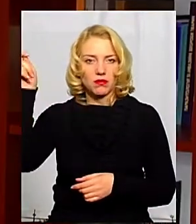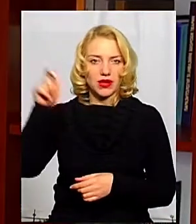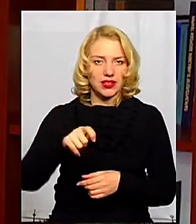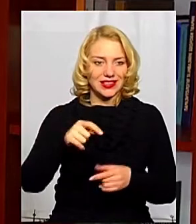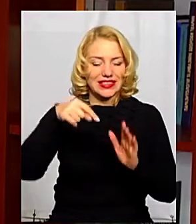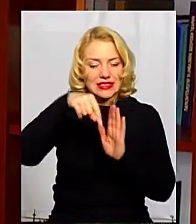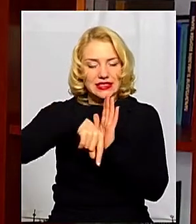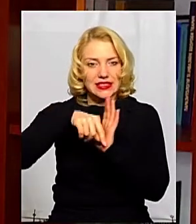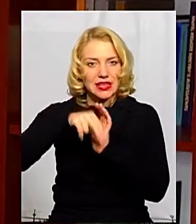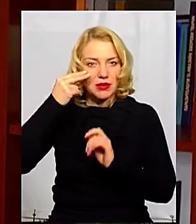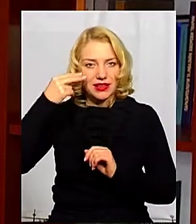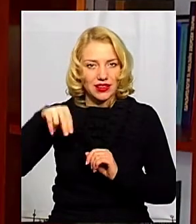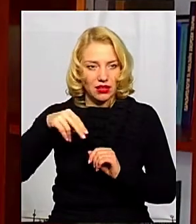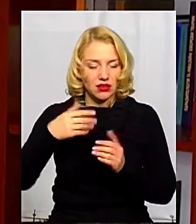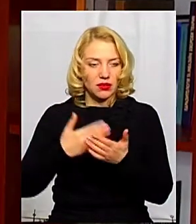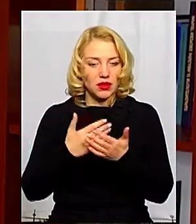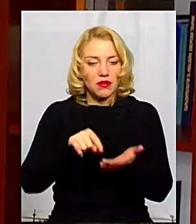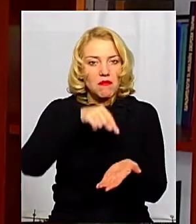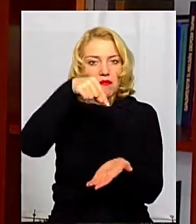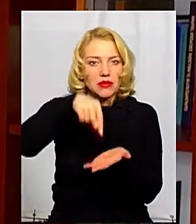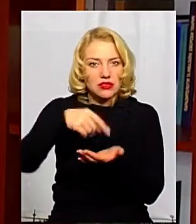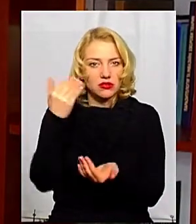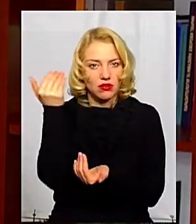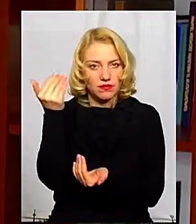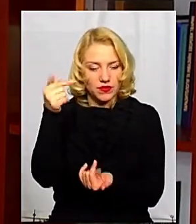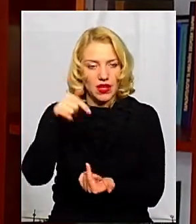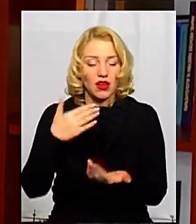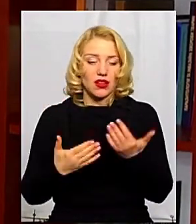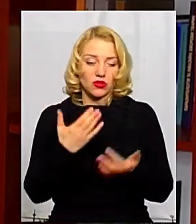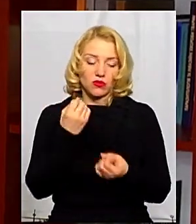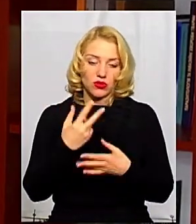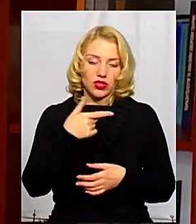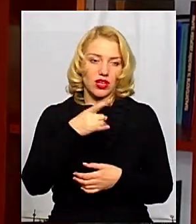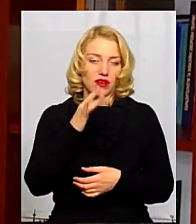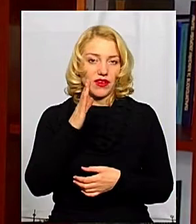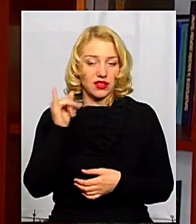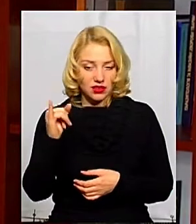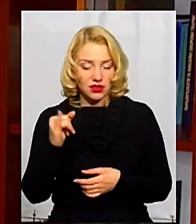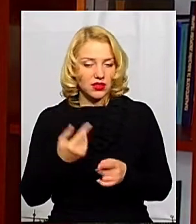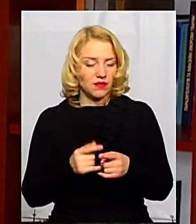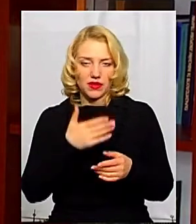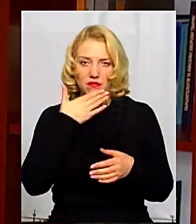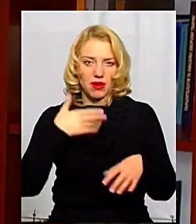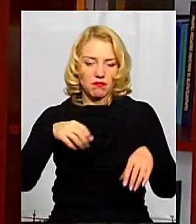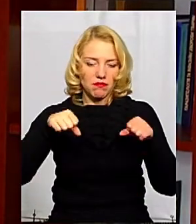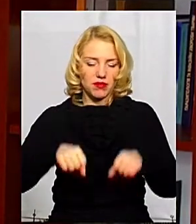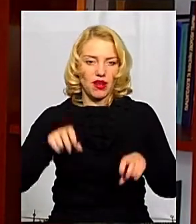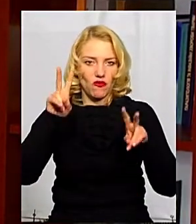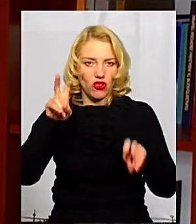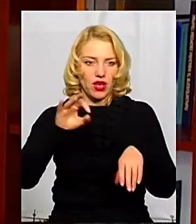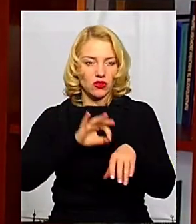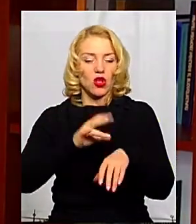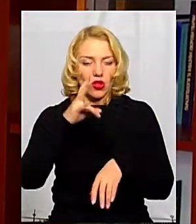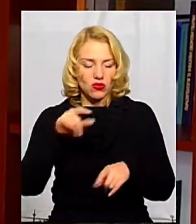не з цього міста, а просто є важкий респіраторний синдром, ми діагноз не маємо права ставити, але ми все рівно